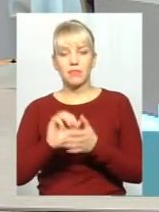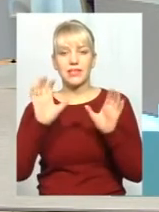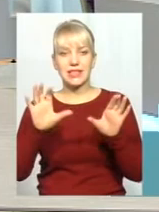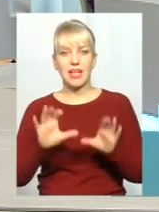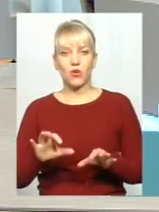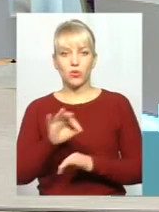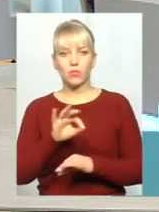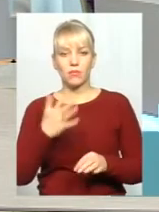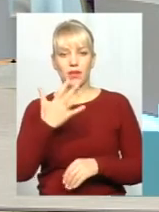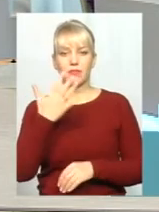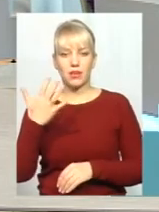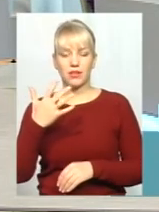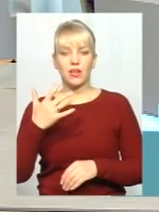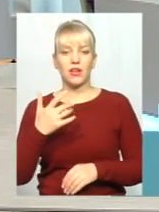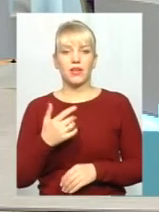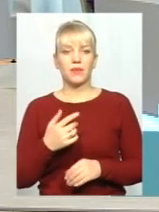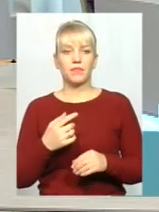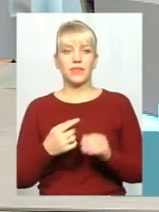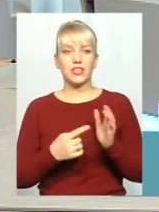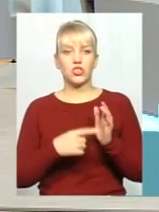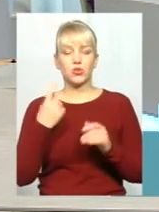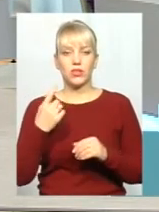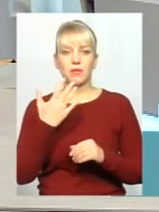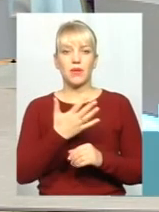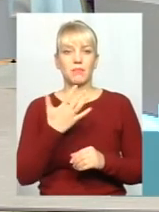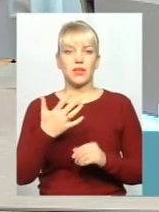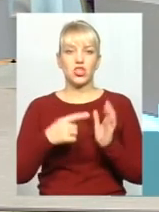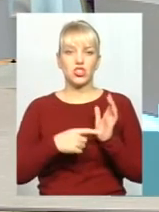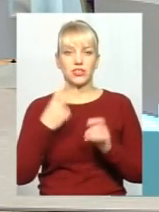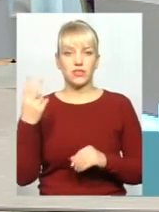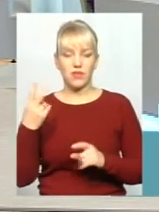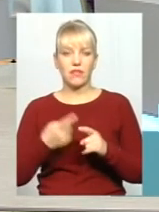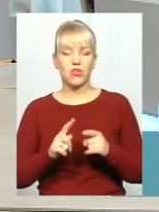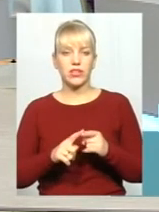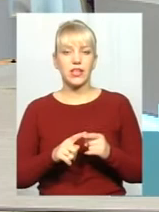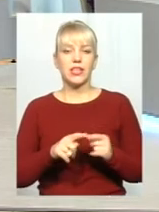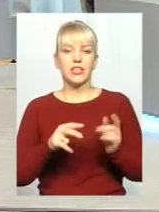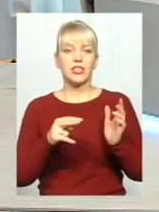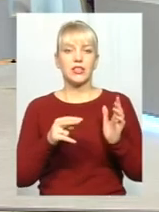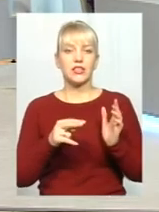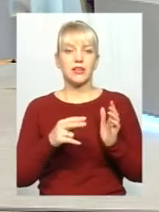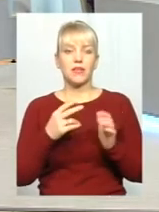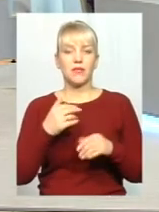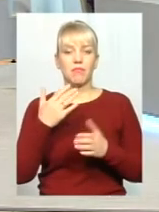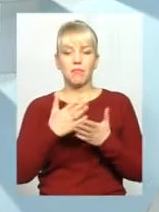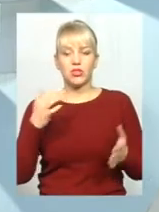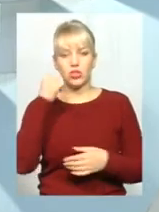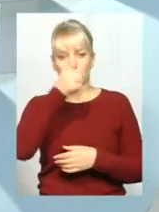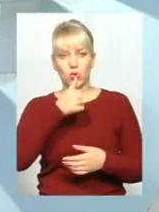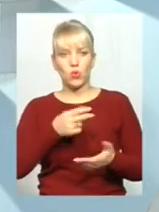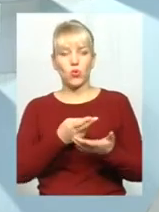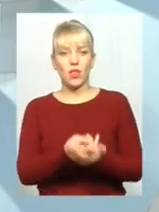5561-5562, які вже досить довгий час, вже більше року, лежить в комітеті